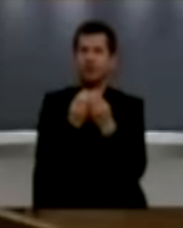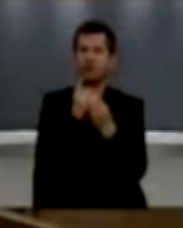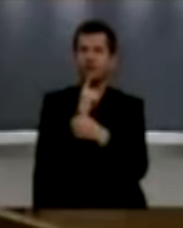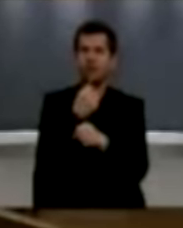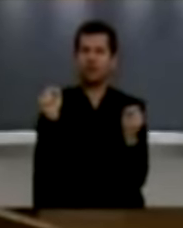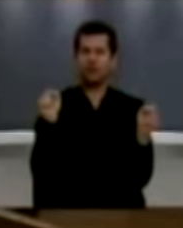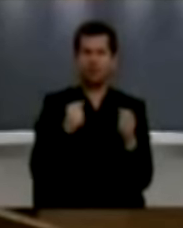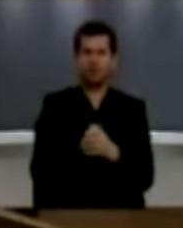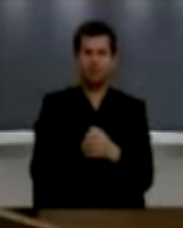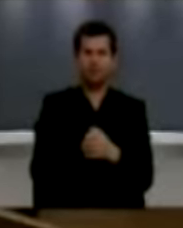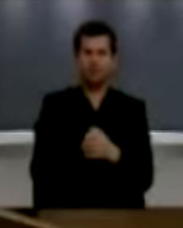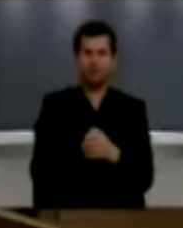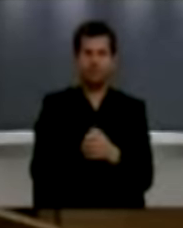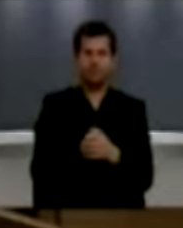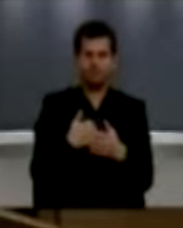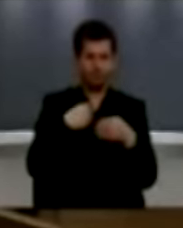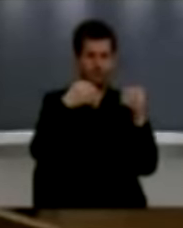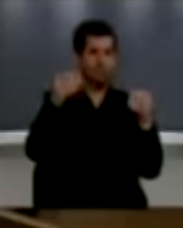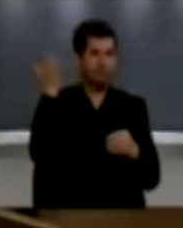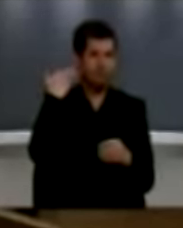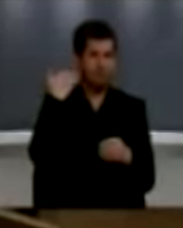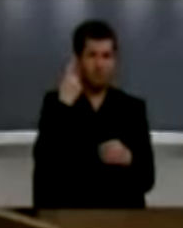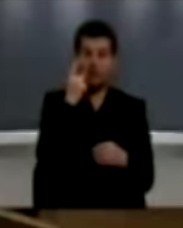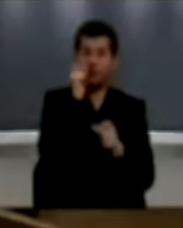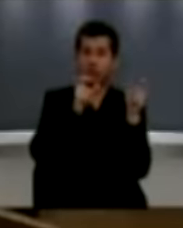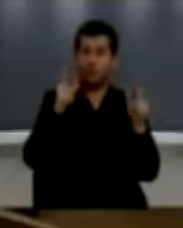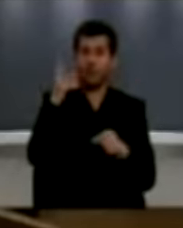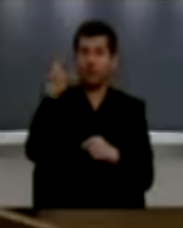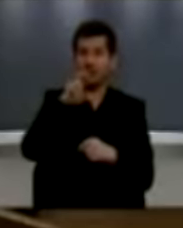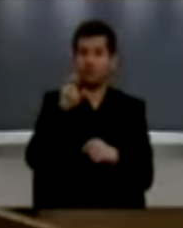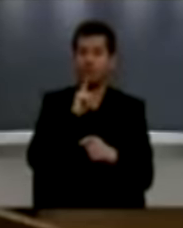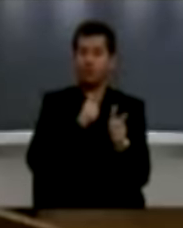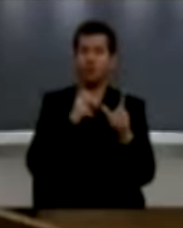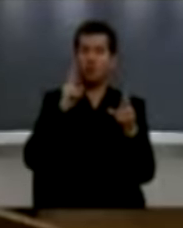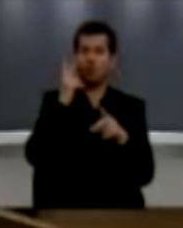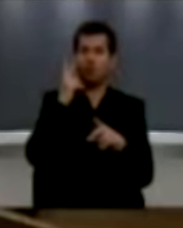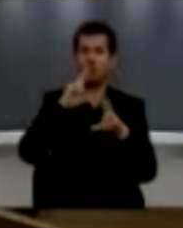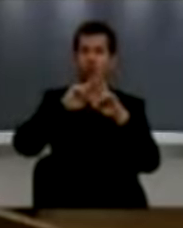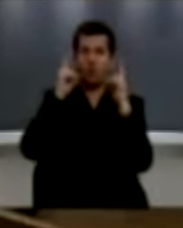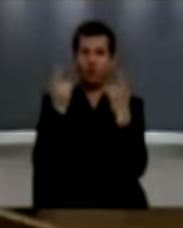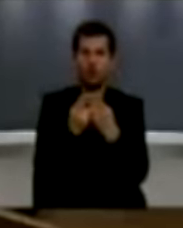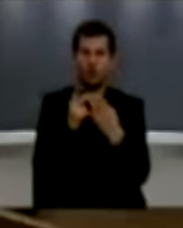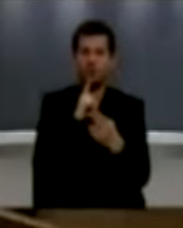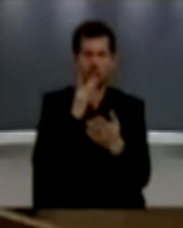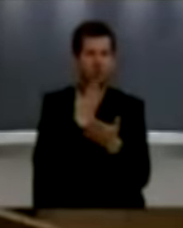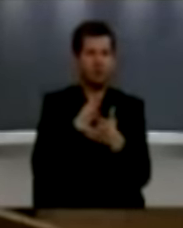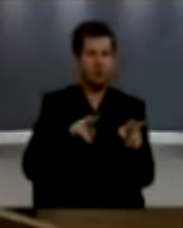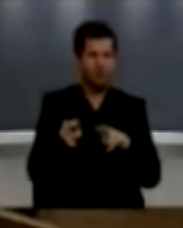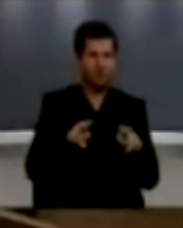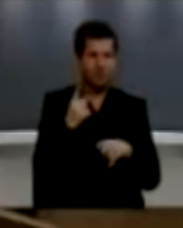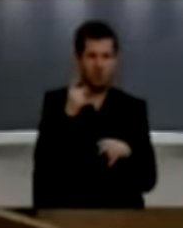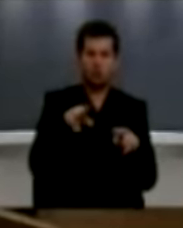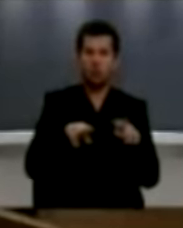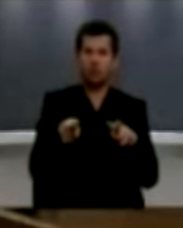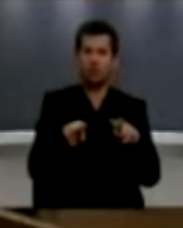Ju kom thënë këtu edhe më herët, vetëm një popull në Evropë mas luftës dytë botnore është gjuku nga një